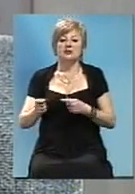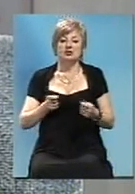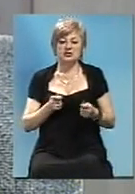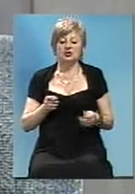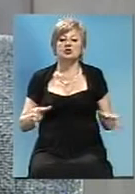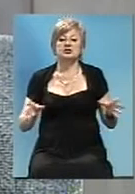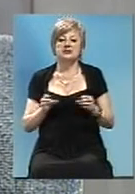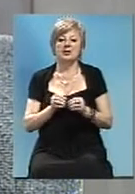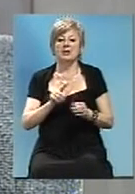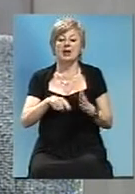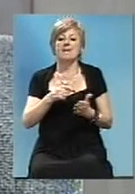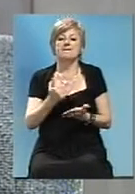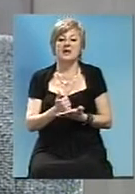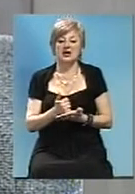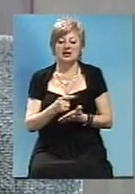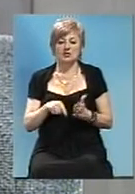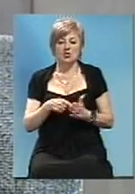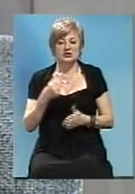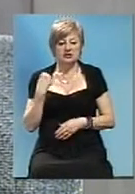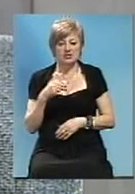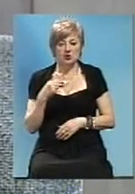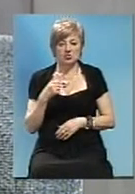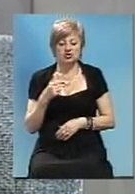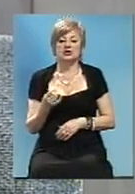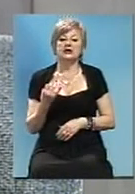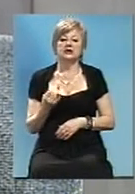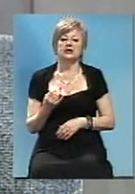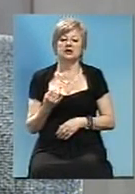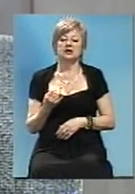совмістно з мером міста Запорож'я і,